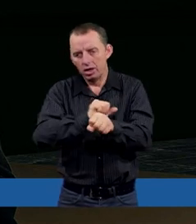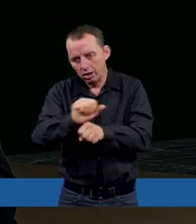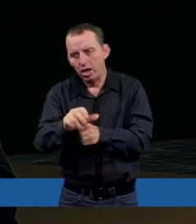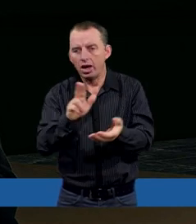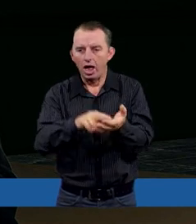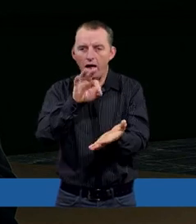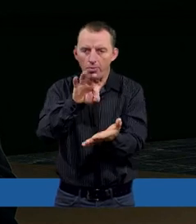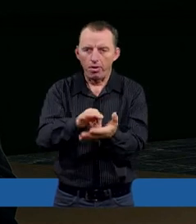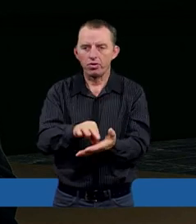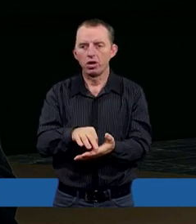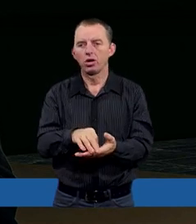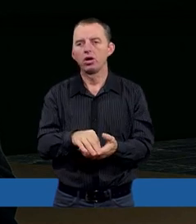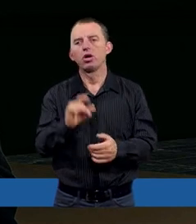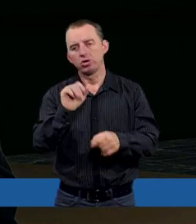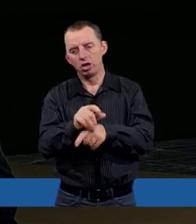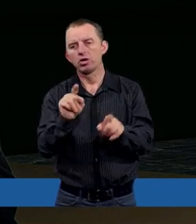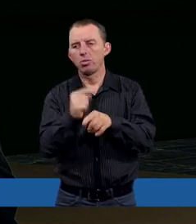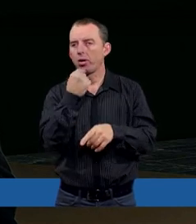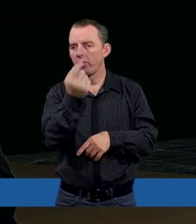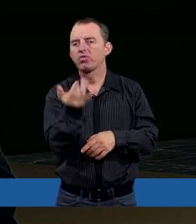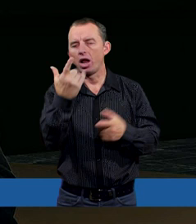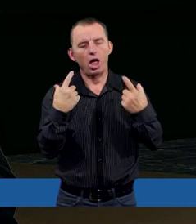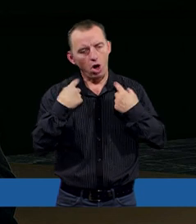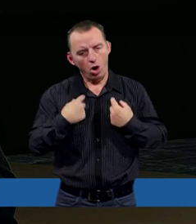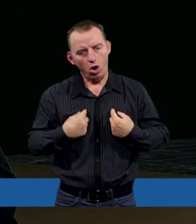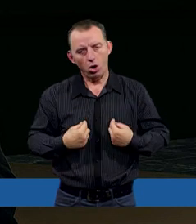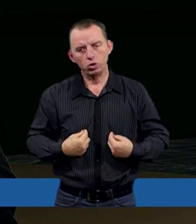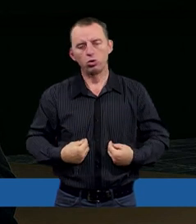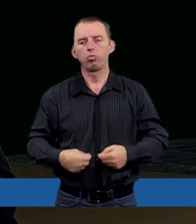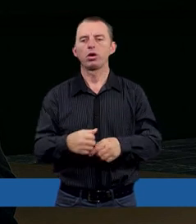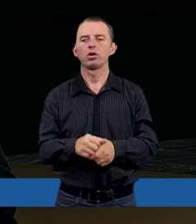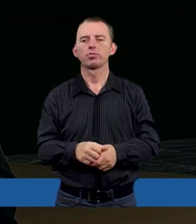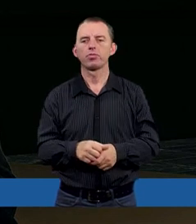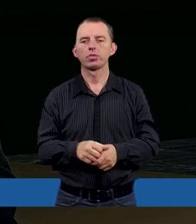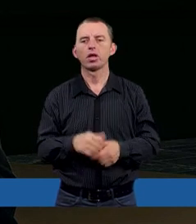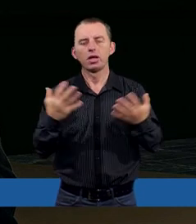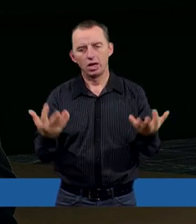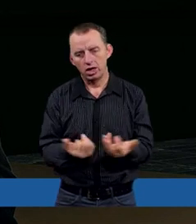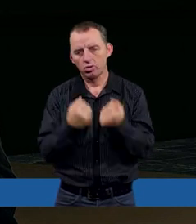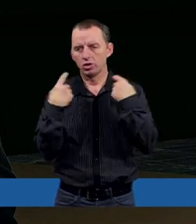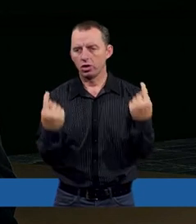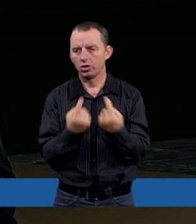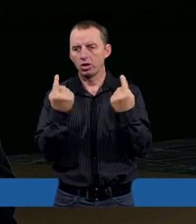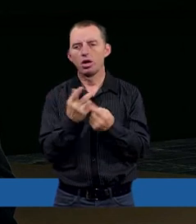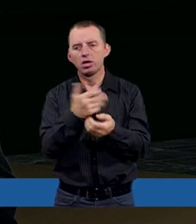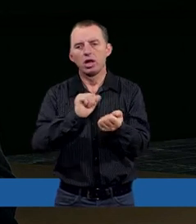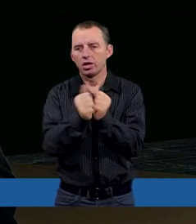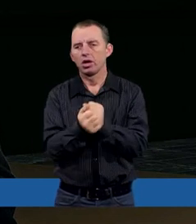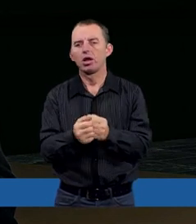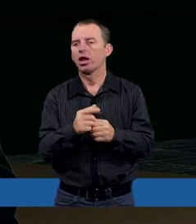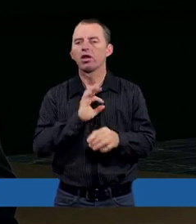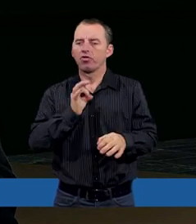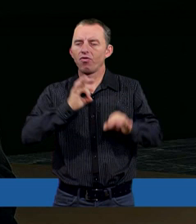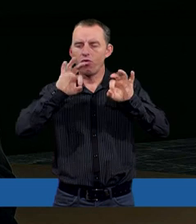nawet na pewno. Ale też trzeba sobie powiedzieć, że wiele osób znajduje się w tej sytuacji wcale nie z własnej